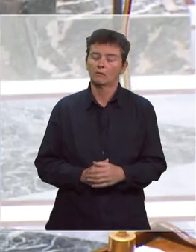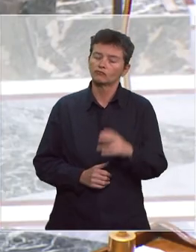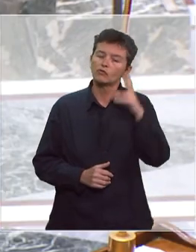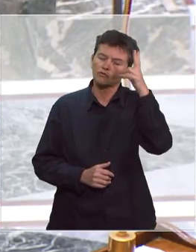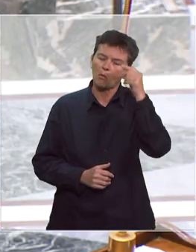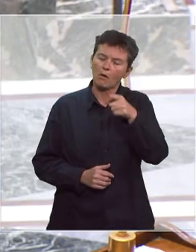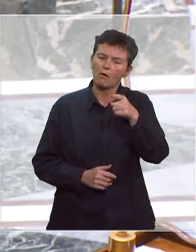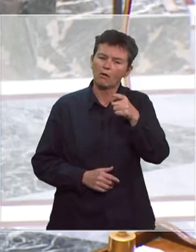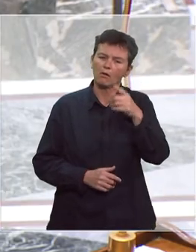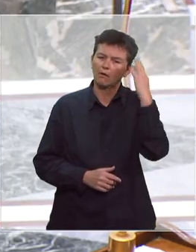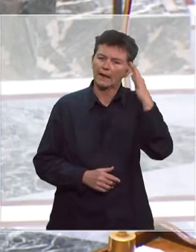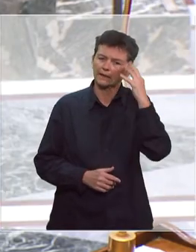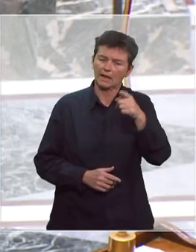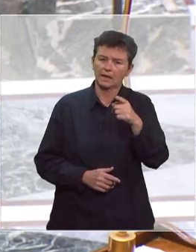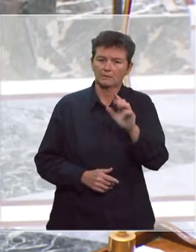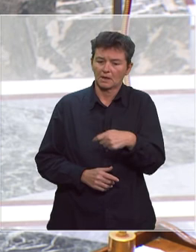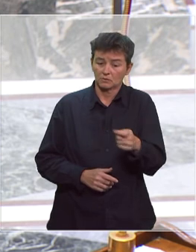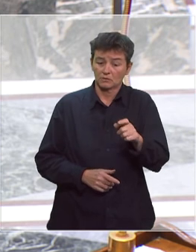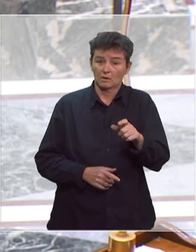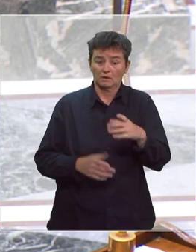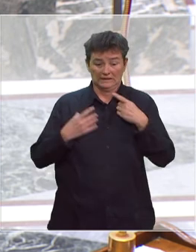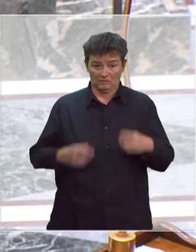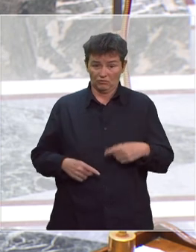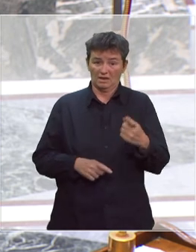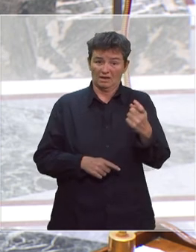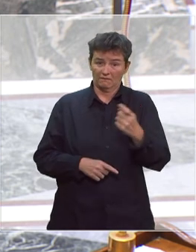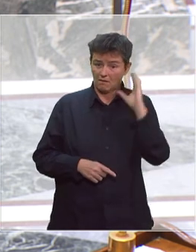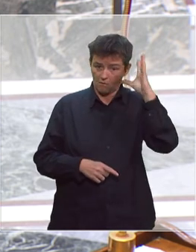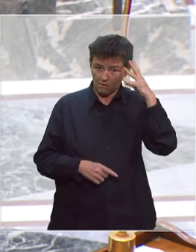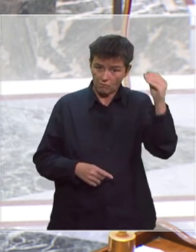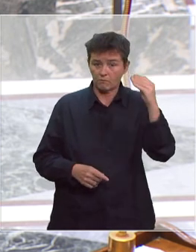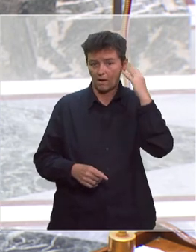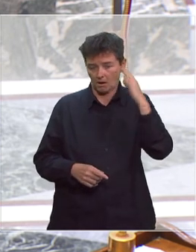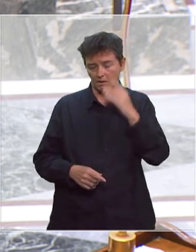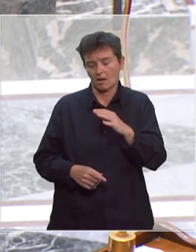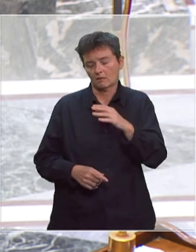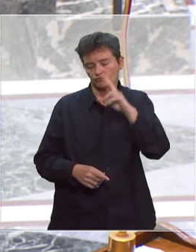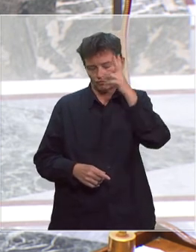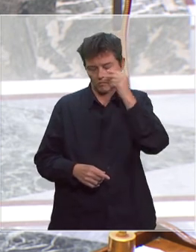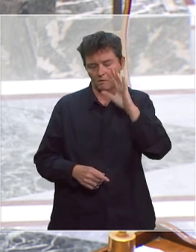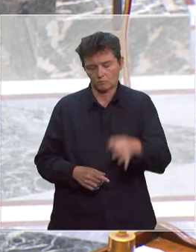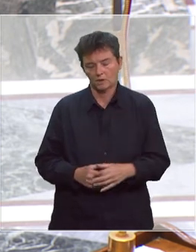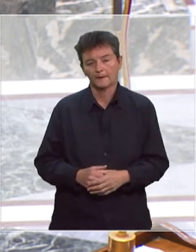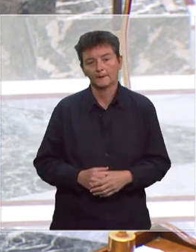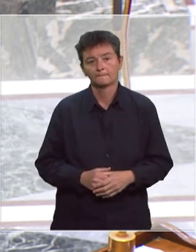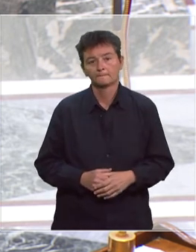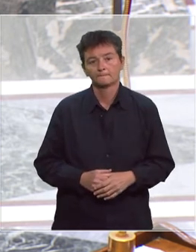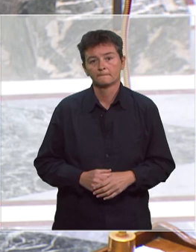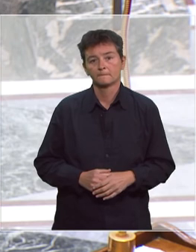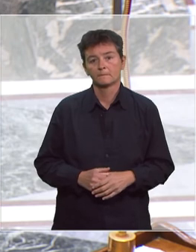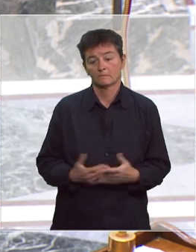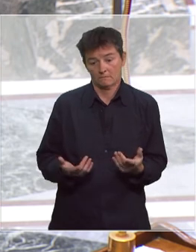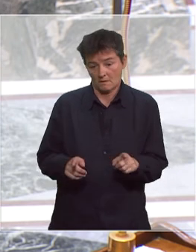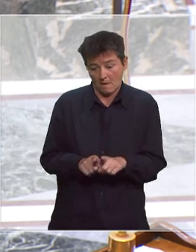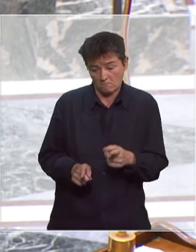votre préoccupation, je comprends la préoccupation des députés de Guadeloupe, Max Matiasin et Justine Bénard, et nous les